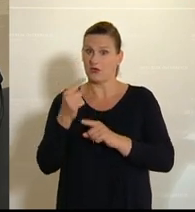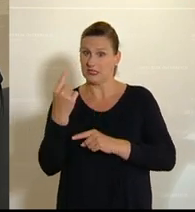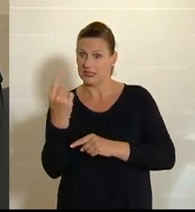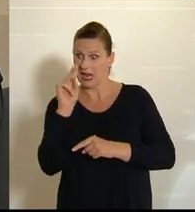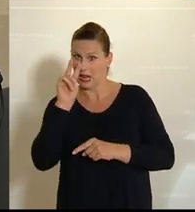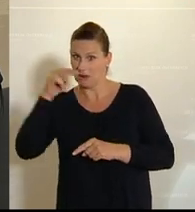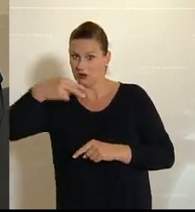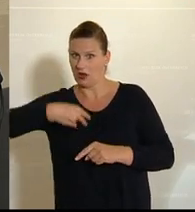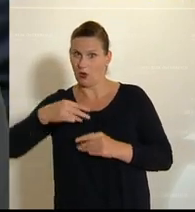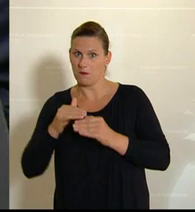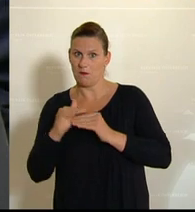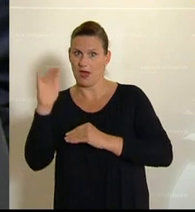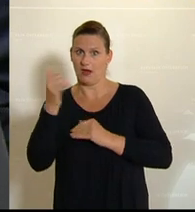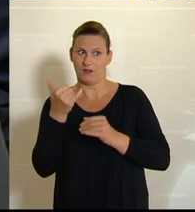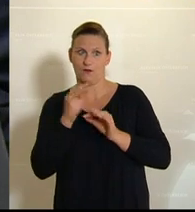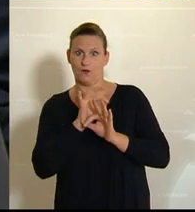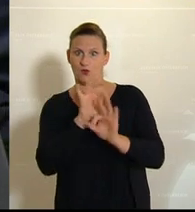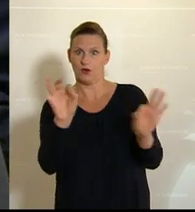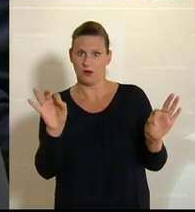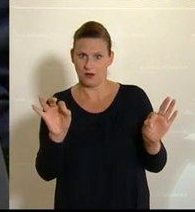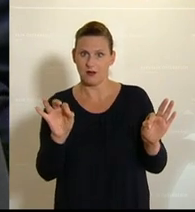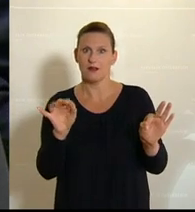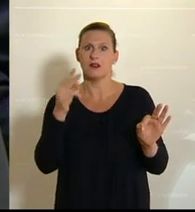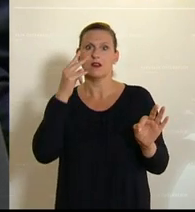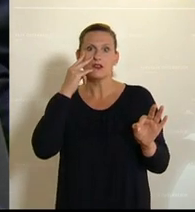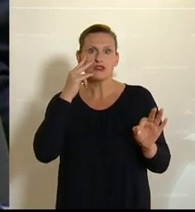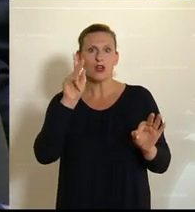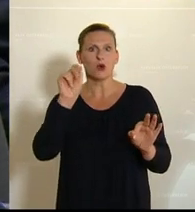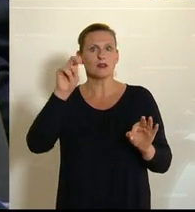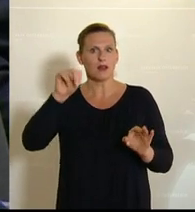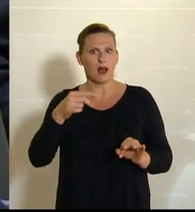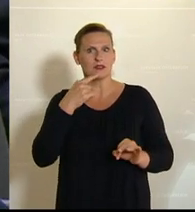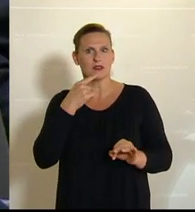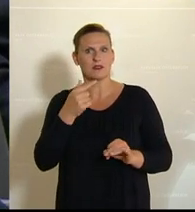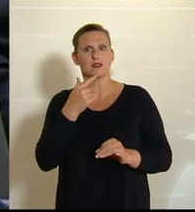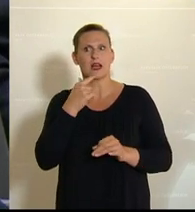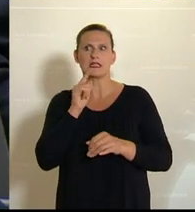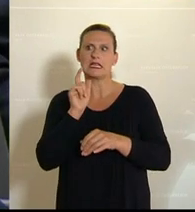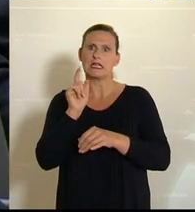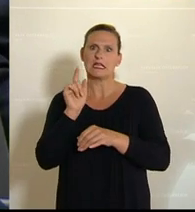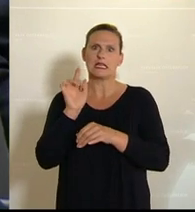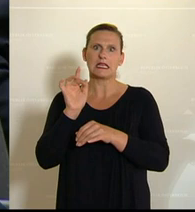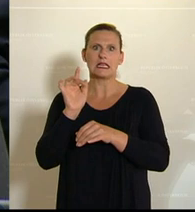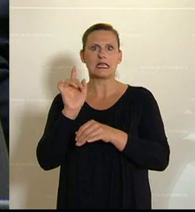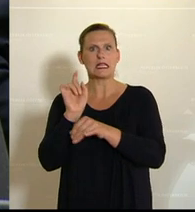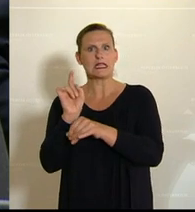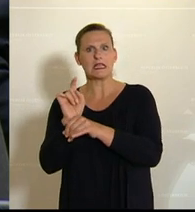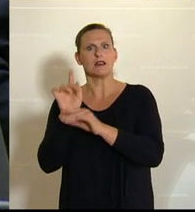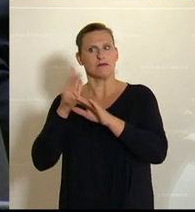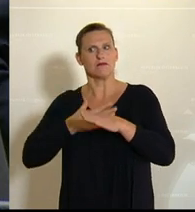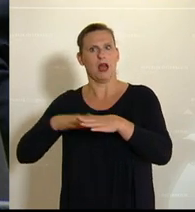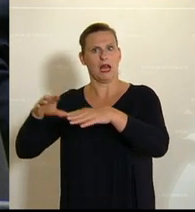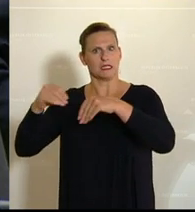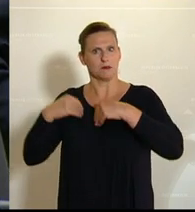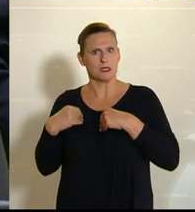zum Zweck gewesen ist. Und wenn man Kritik im kantischen Sinne verstehen möchte, dann bin ich gerne bereit, sie zu akzeptieren. Denn als Kant seine